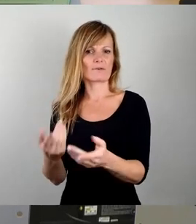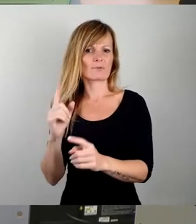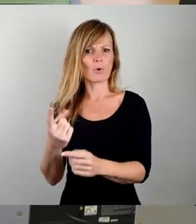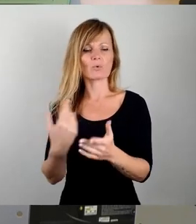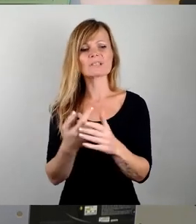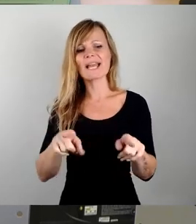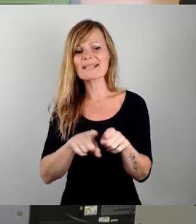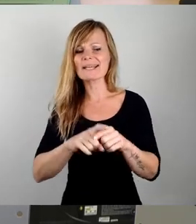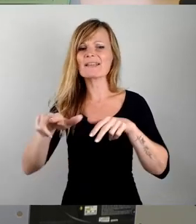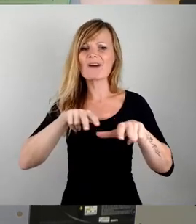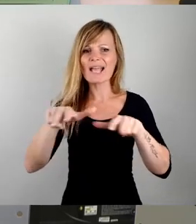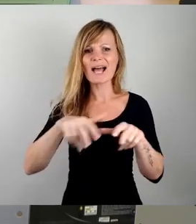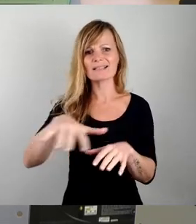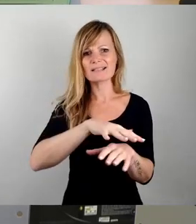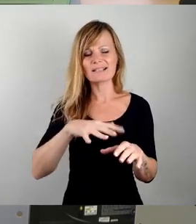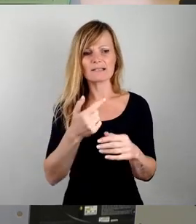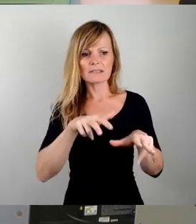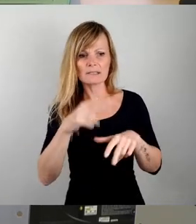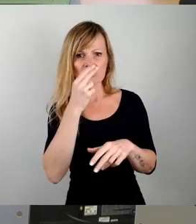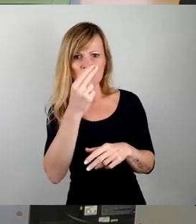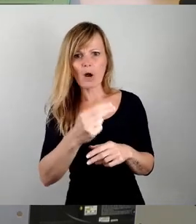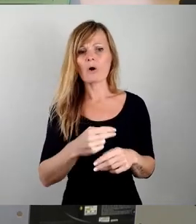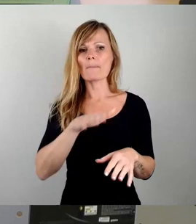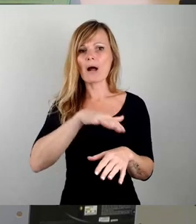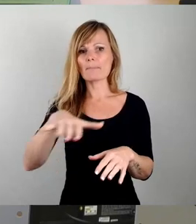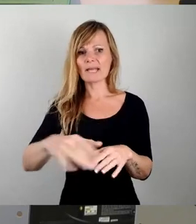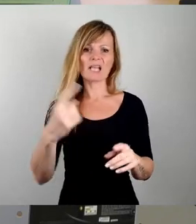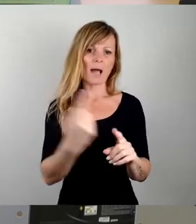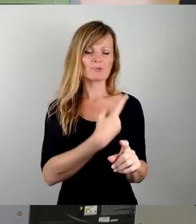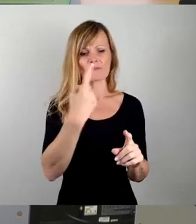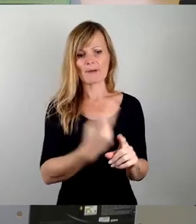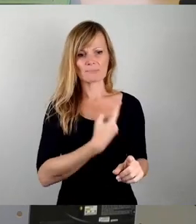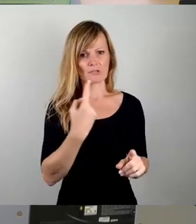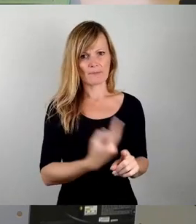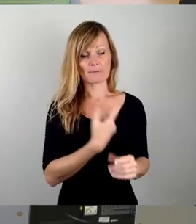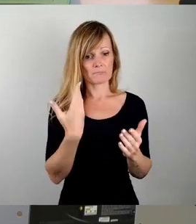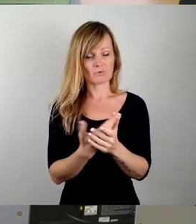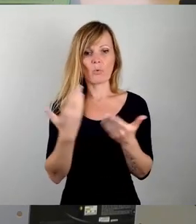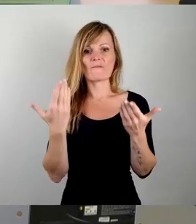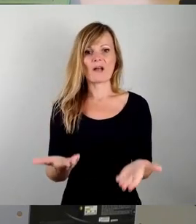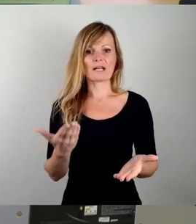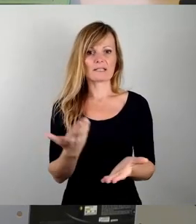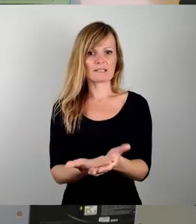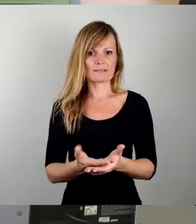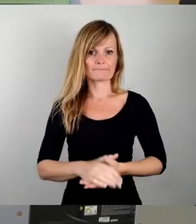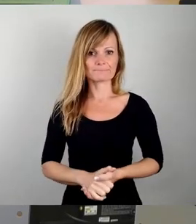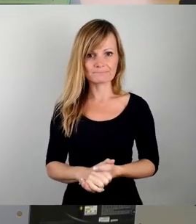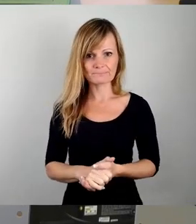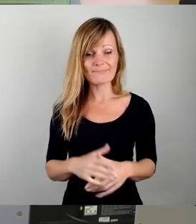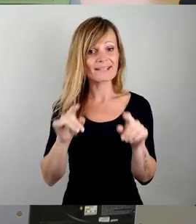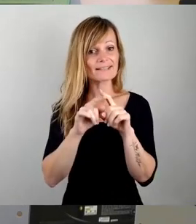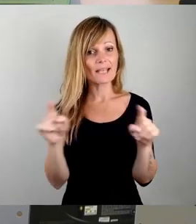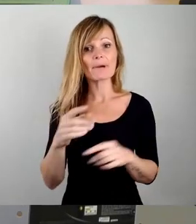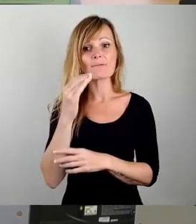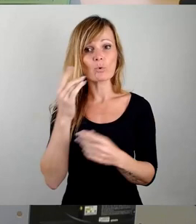Parkplätze in Größenordnung abschaffen. Das ist der Fakt. Beim Thema Wohnbebauung, da